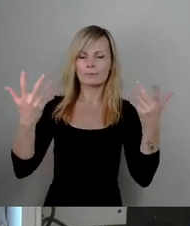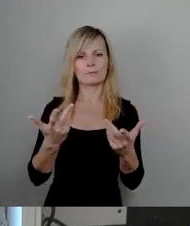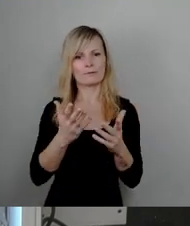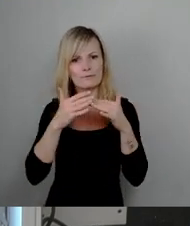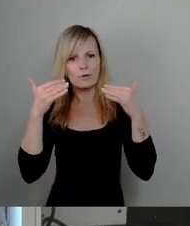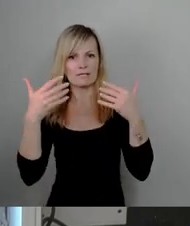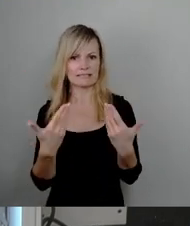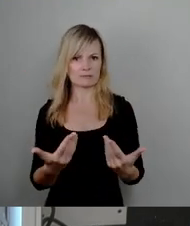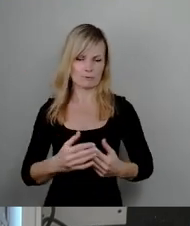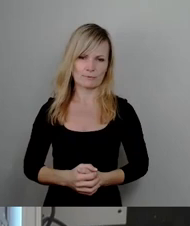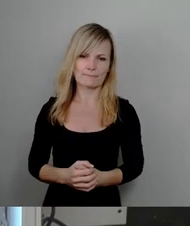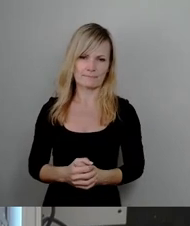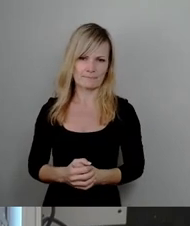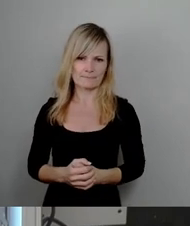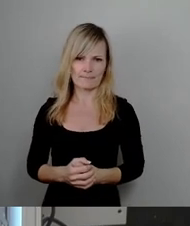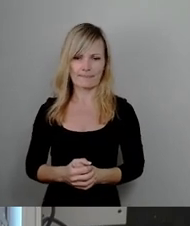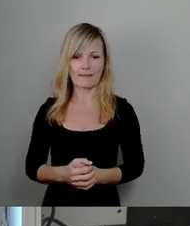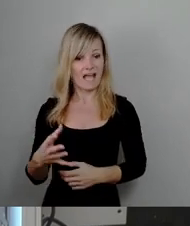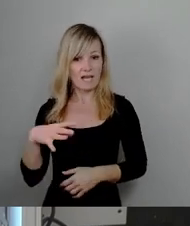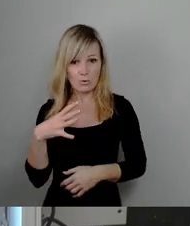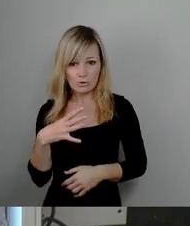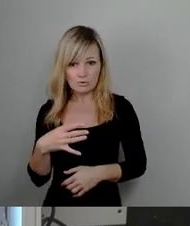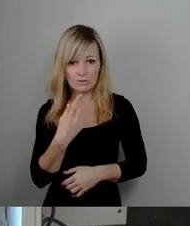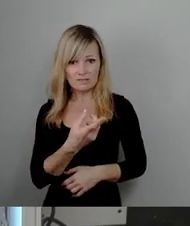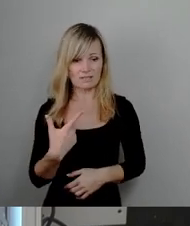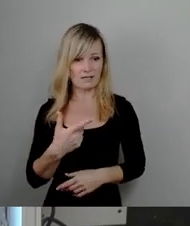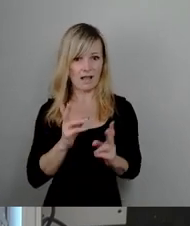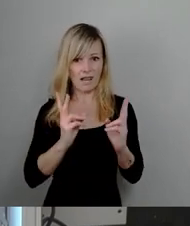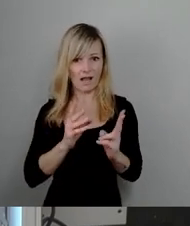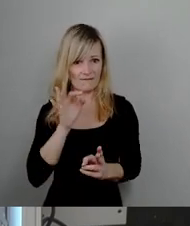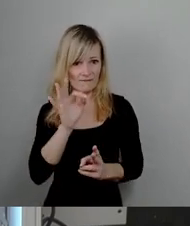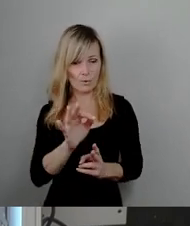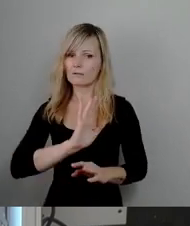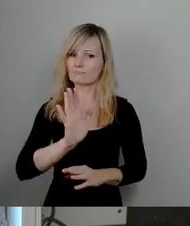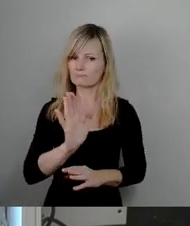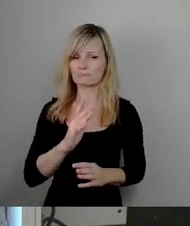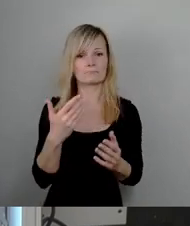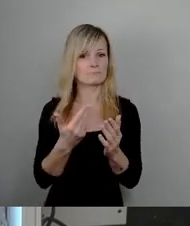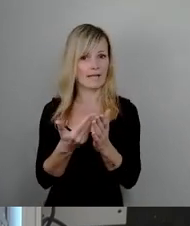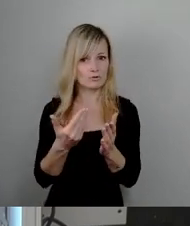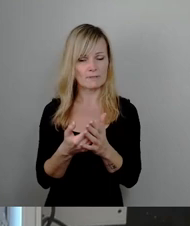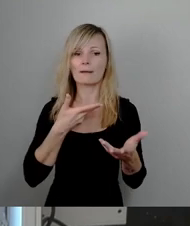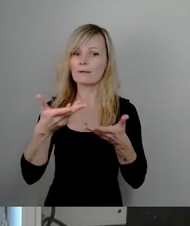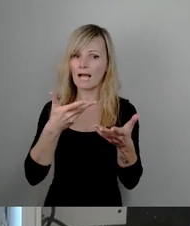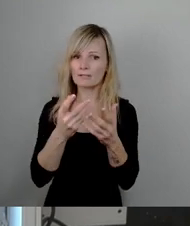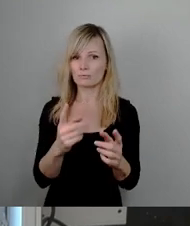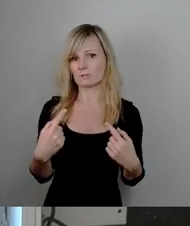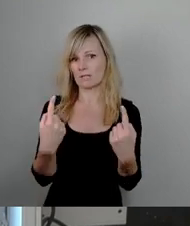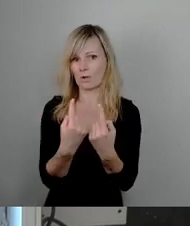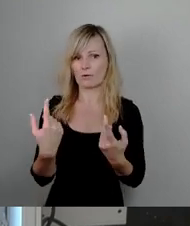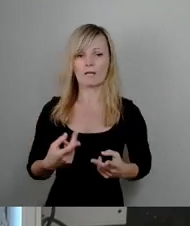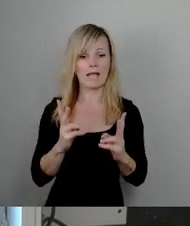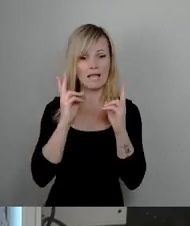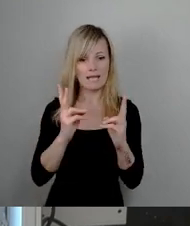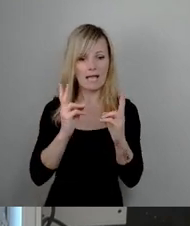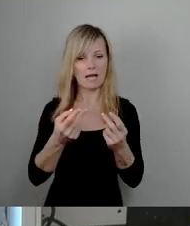Und auch hier sprechen wir wieder nicht von Luxus für die Lehrkräfte, sondern wir sprechen zum Beispiel von Beratungsräumen, in dem sich eine Lehrkraft auch mal in